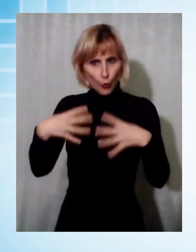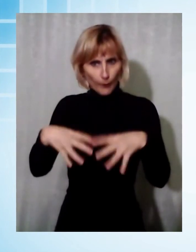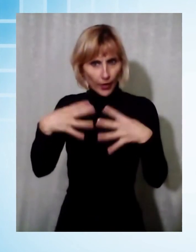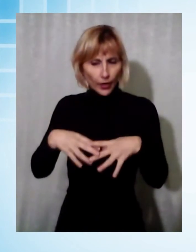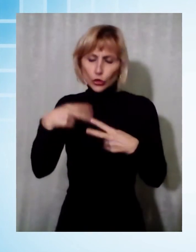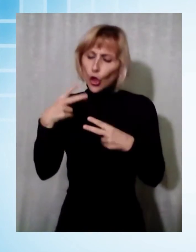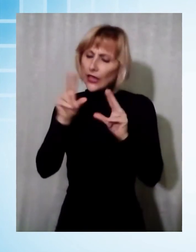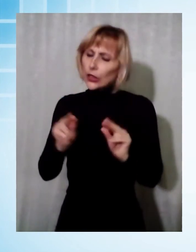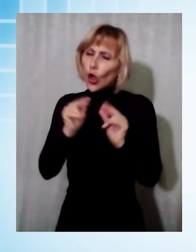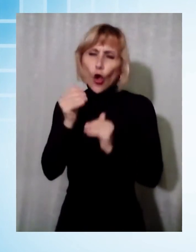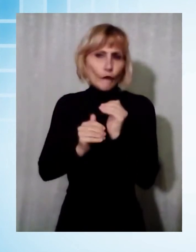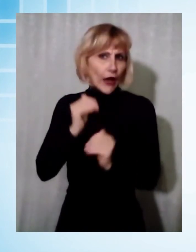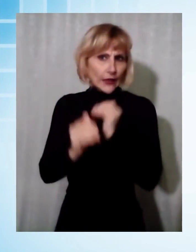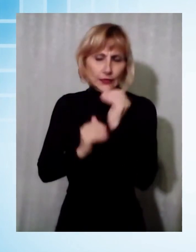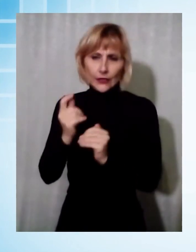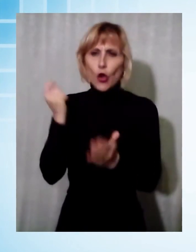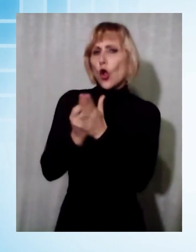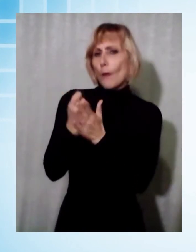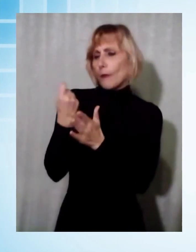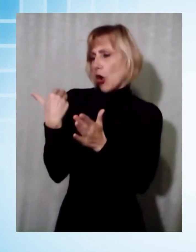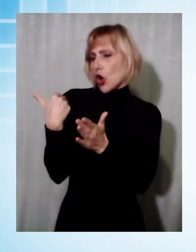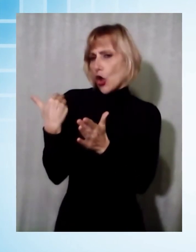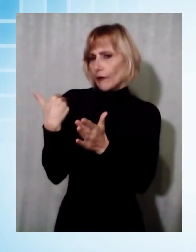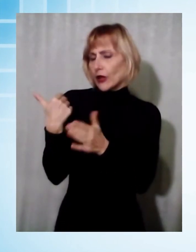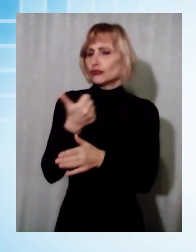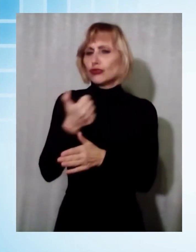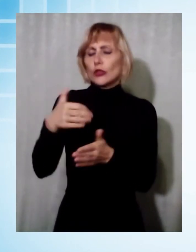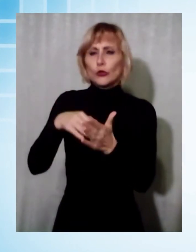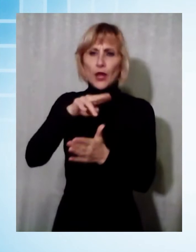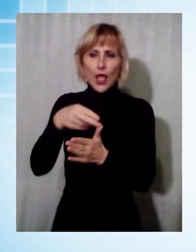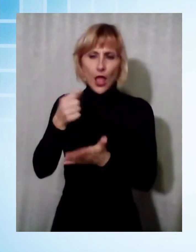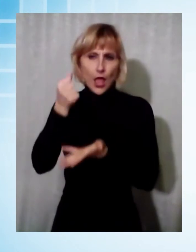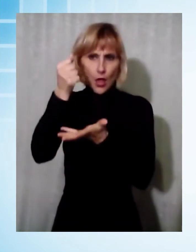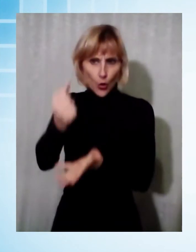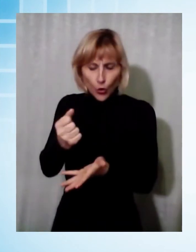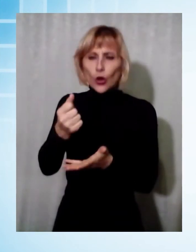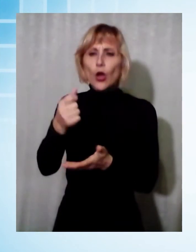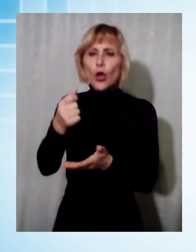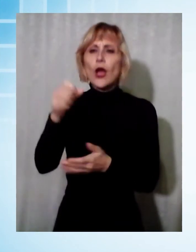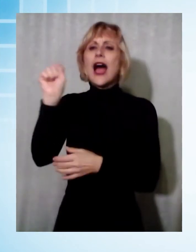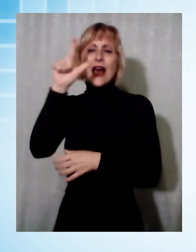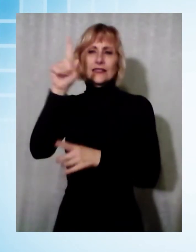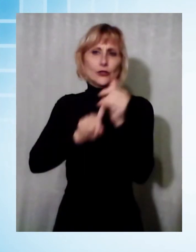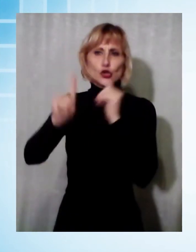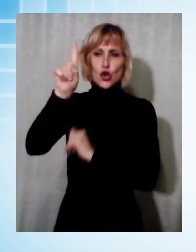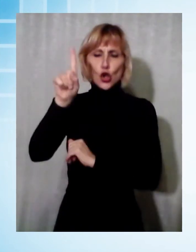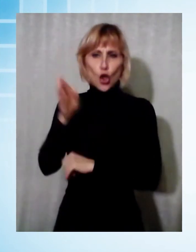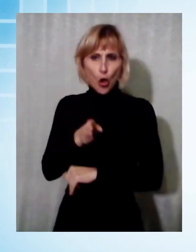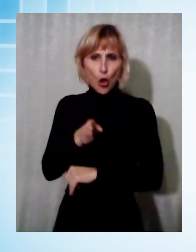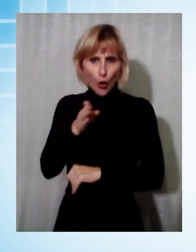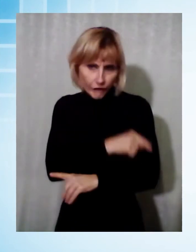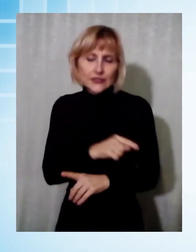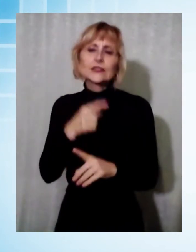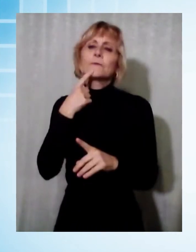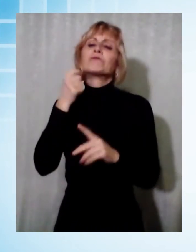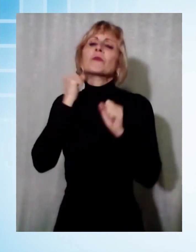recentemente acquistato con un investimento di oltre 100.000 euro dall'azienda sanitaria Toscana Nord Ovest che ha voluto così potenziare